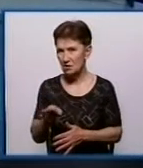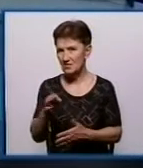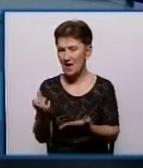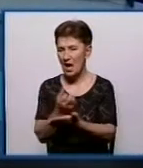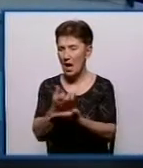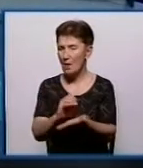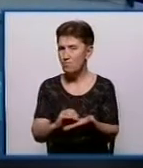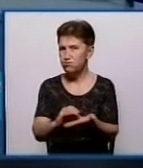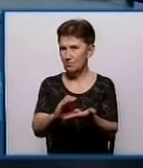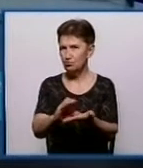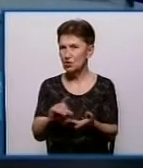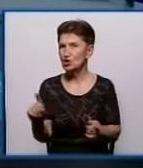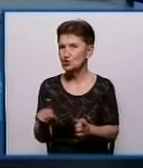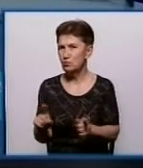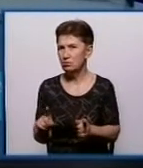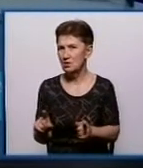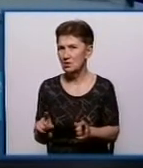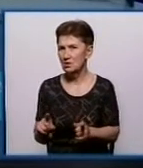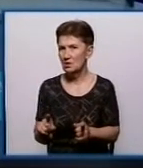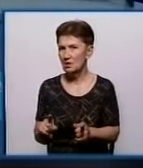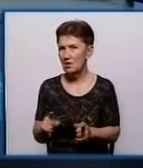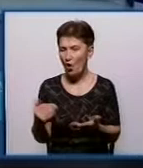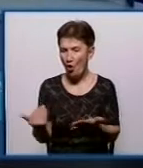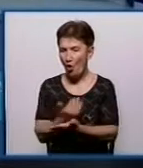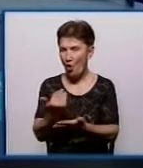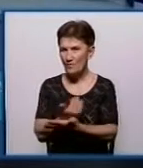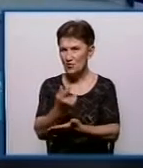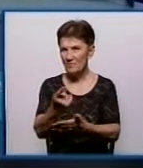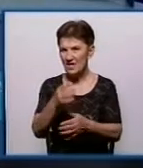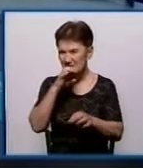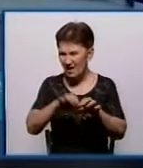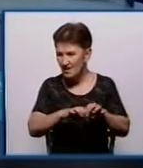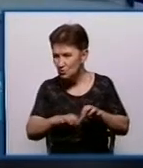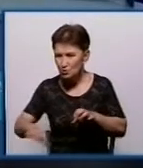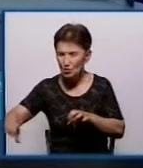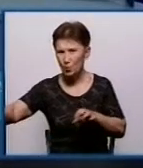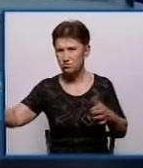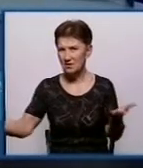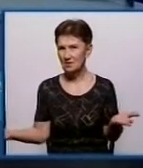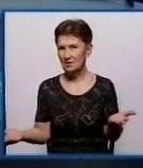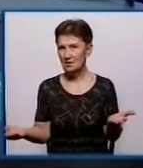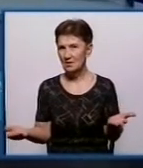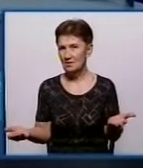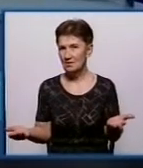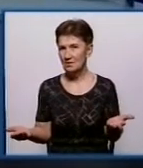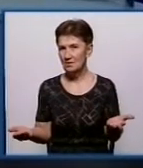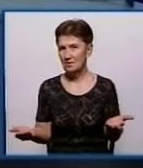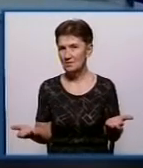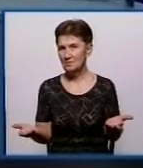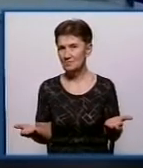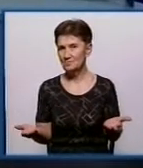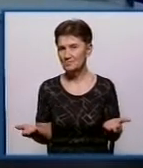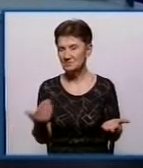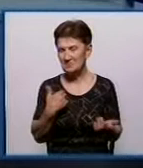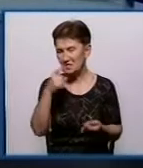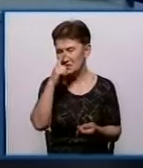для того, щоб оновити водогін Дніпро-Кіровоград згодом. Я не знаю, що зробити. То чому ні? Тобто, ну, я